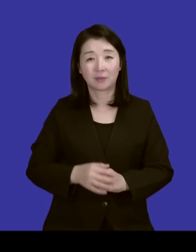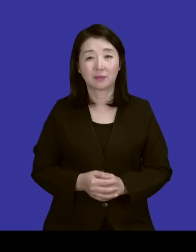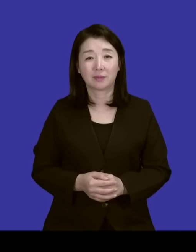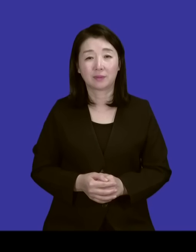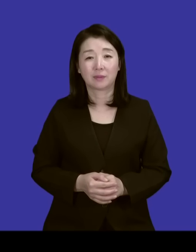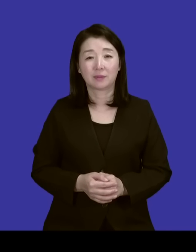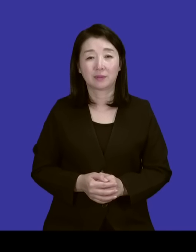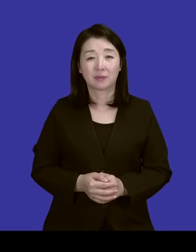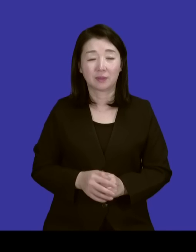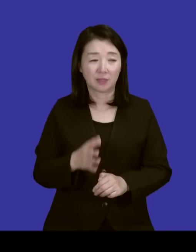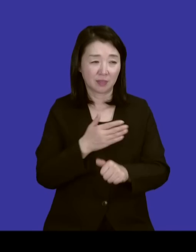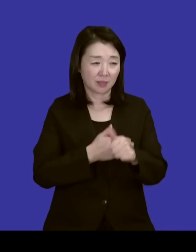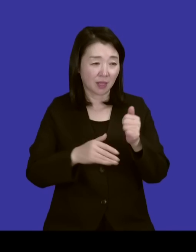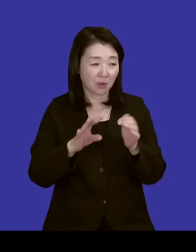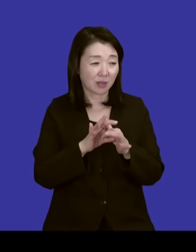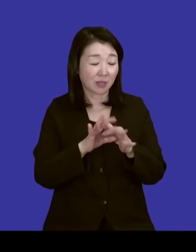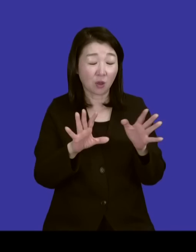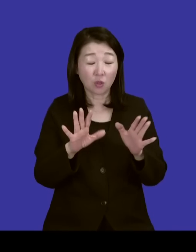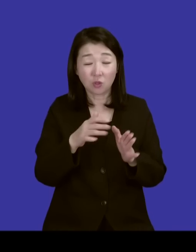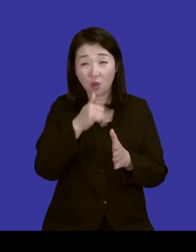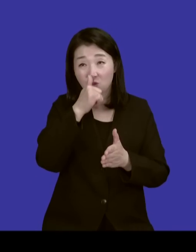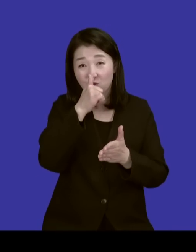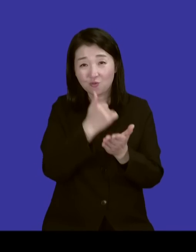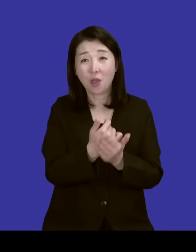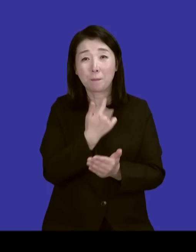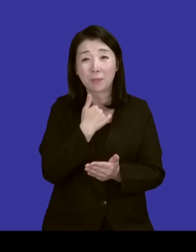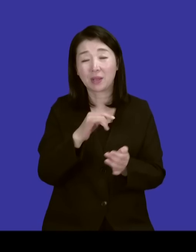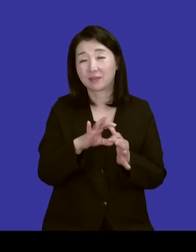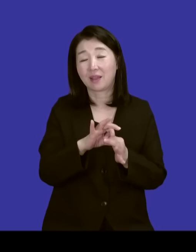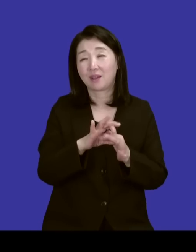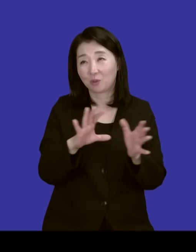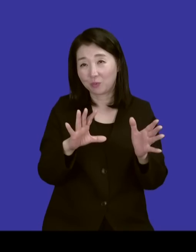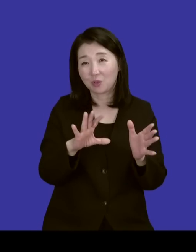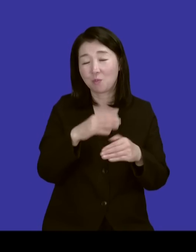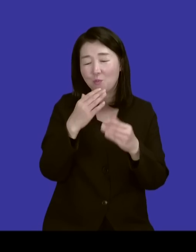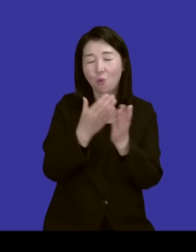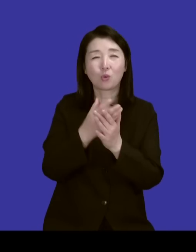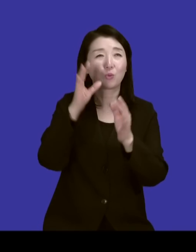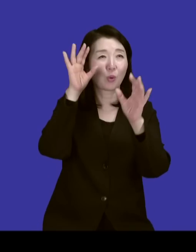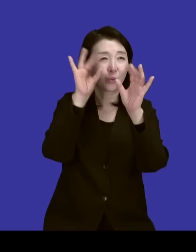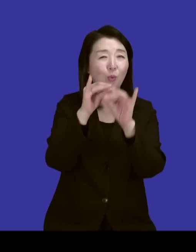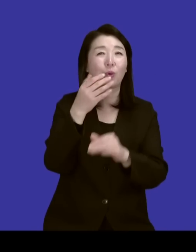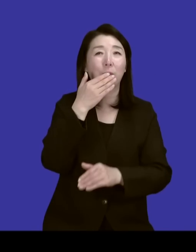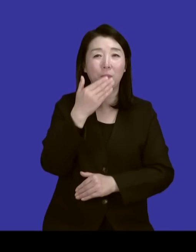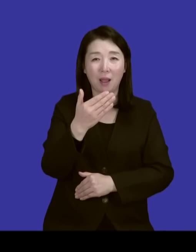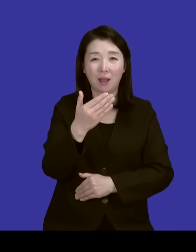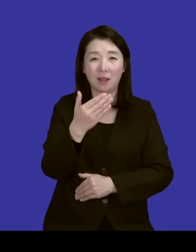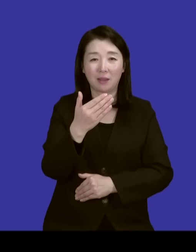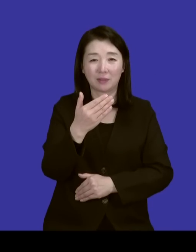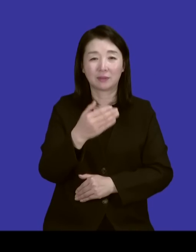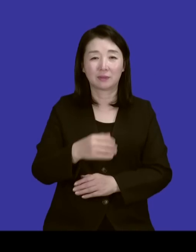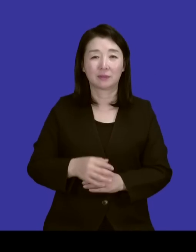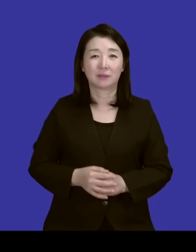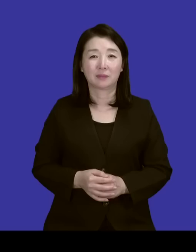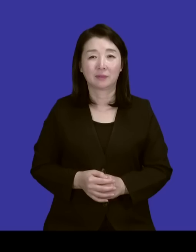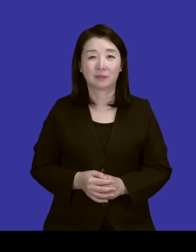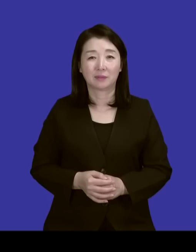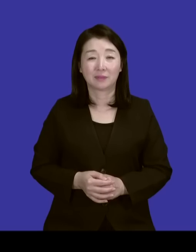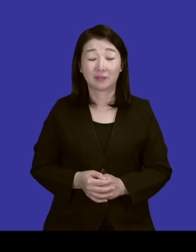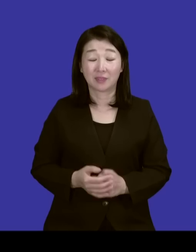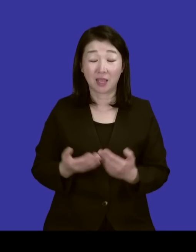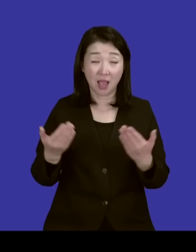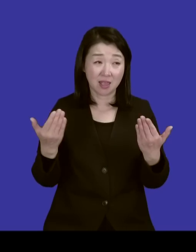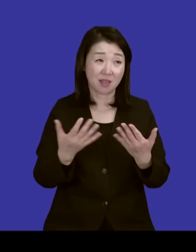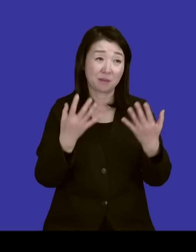어떤 상황에 있던 어떤 죄를 지셨던 간에 공감이 되고 다 공감되고 그래서 그런 분들 제가 사역을